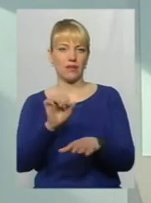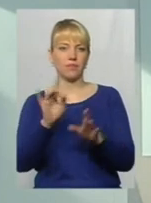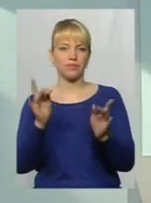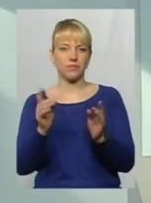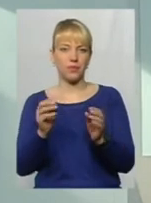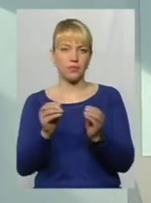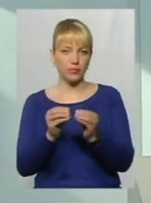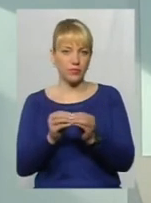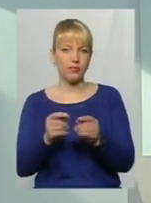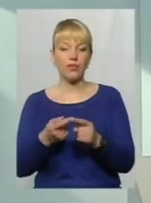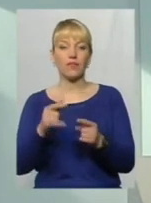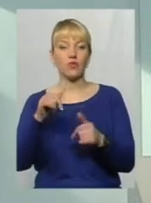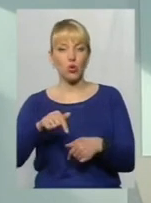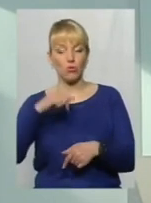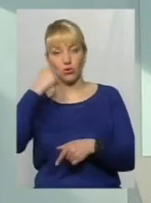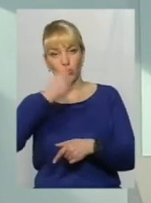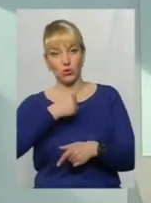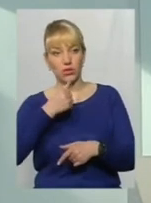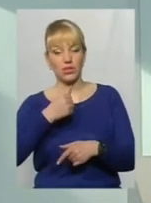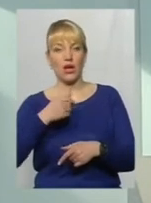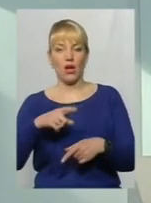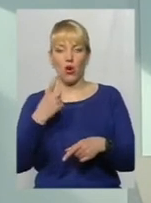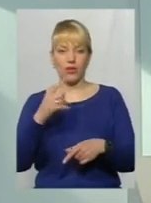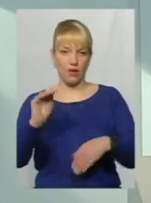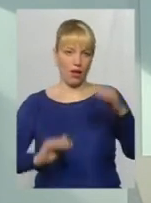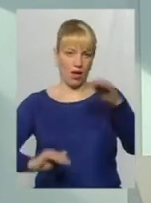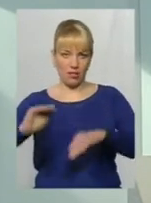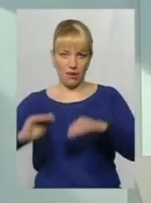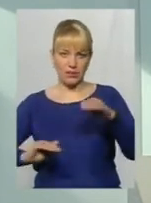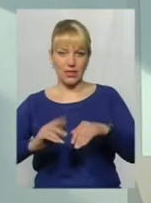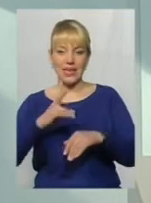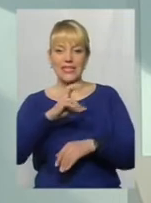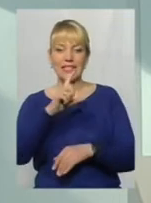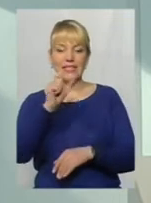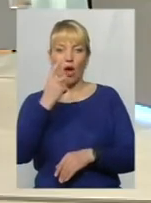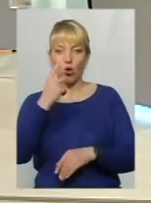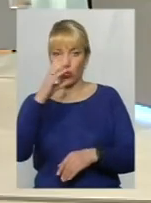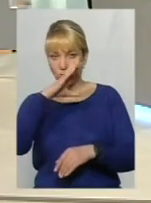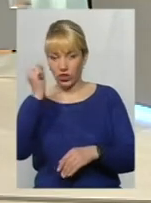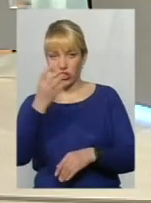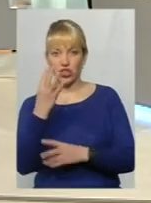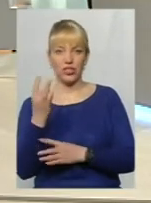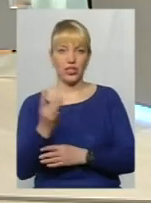в цьому році одні колапси. Із-за того, що за одну ніч чотири рази йшов сніг,